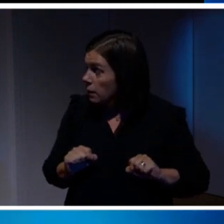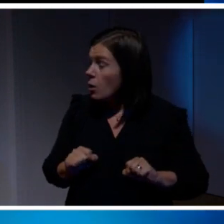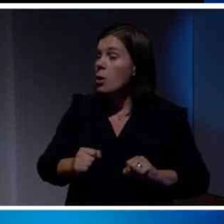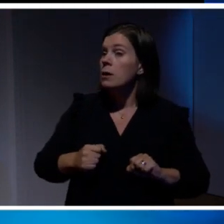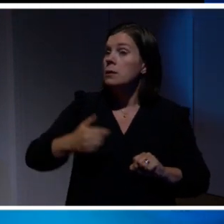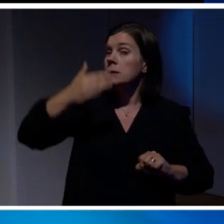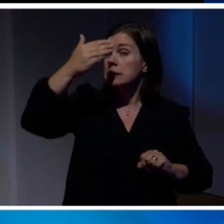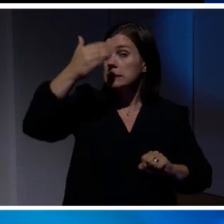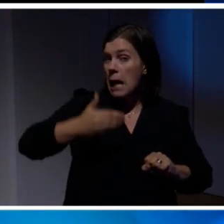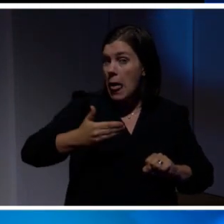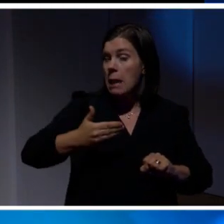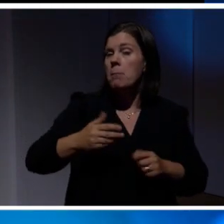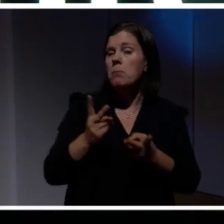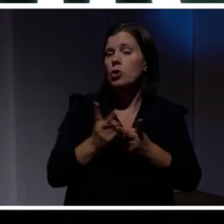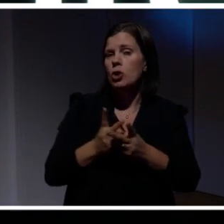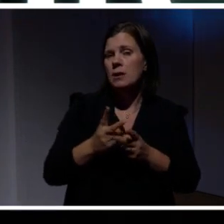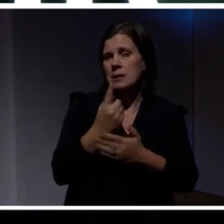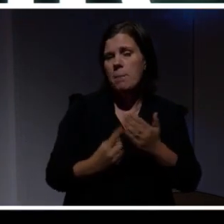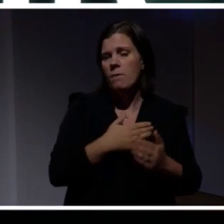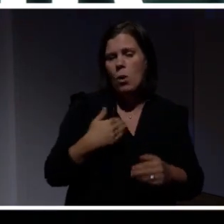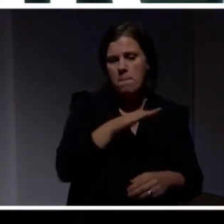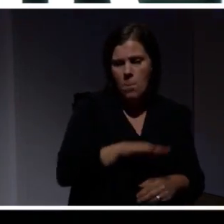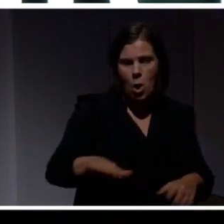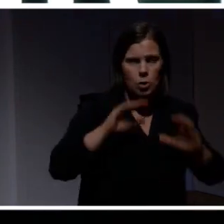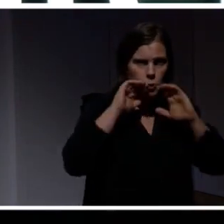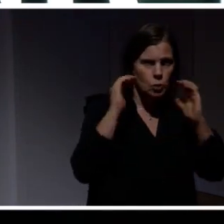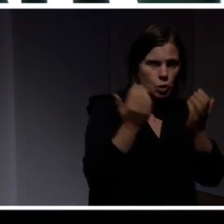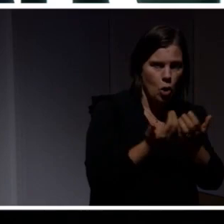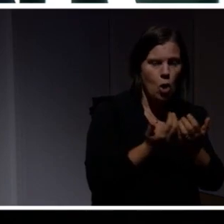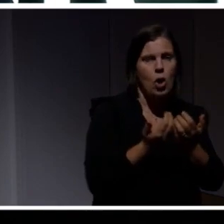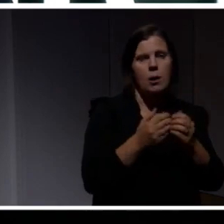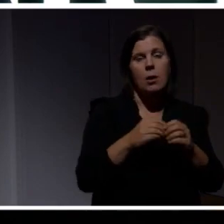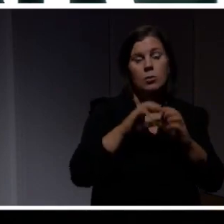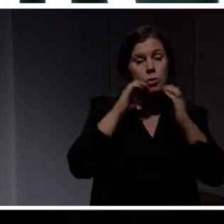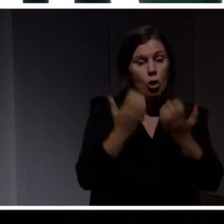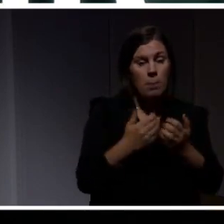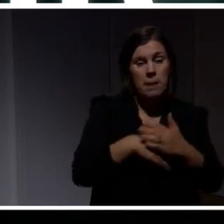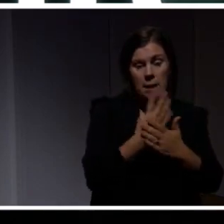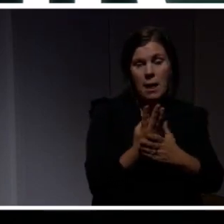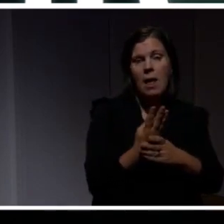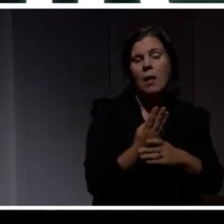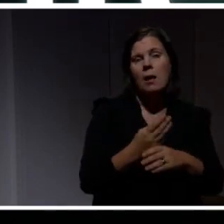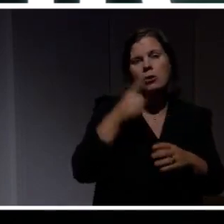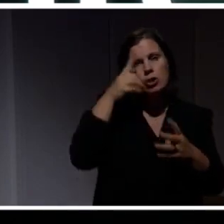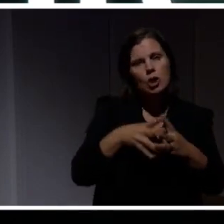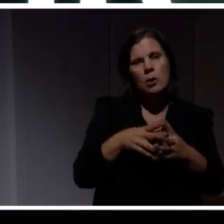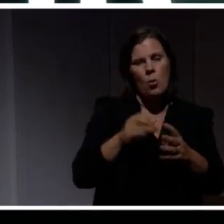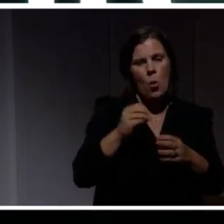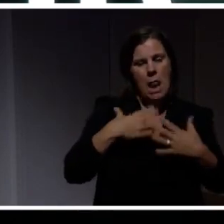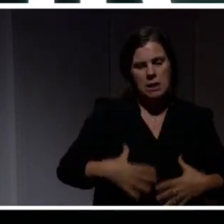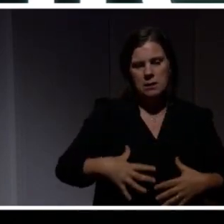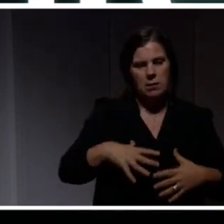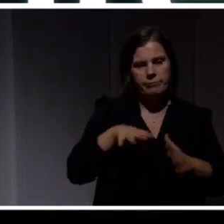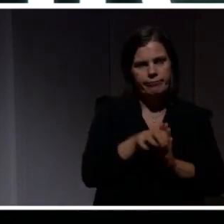skärmar försämrar våra barns förmågor. Att sociala miljarder orsakar psykisk ohälsa framförallt bland unga tjejer. Och att tekniken gör